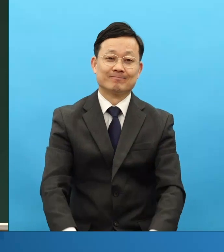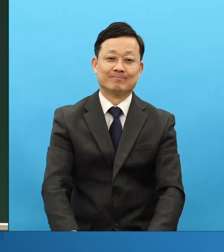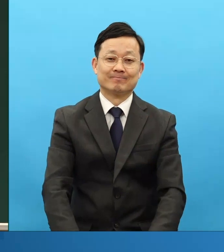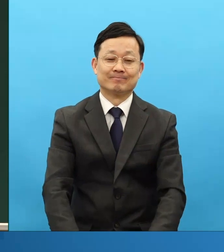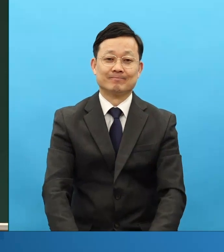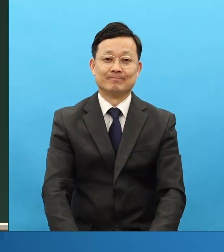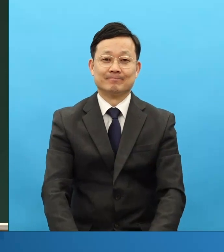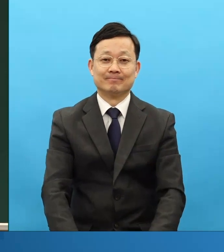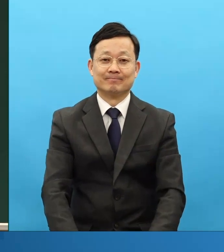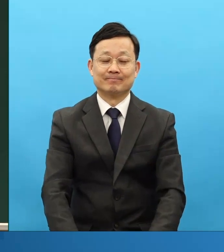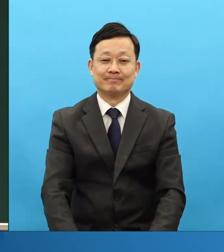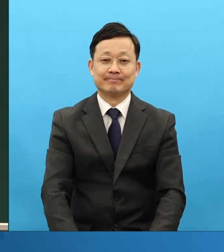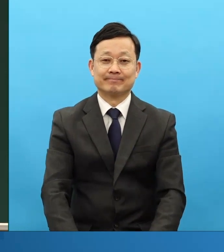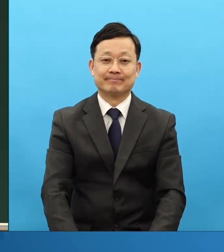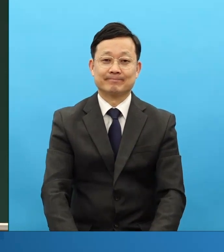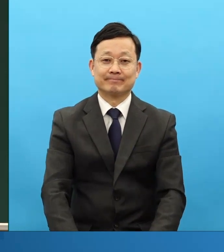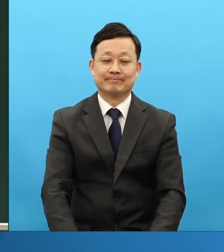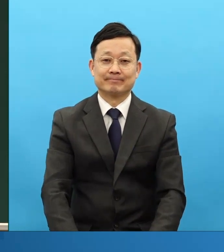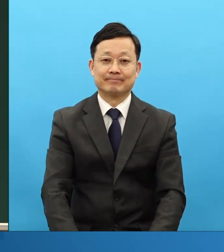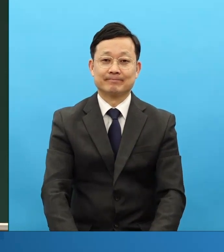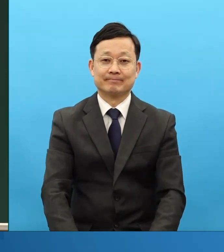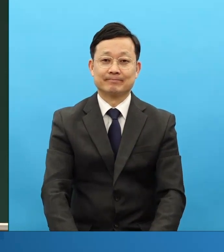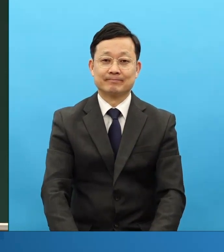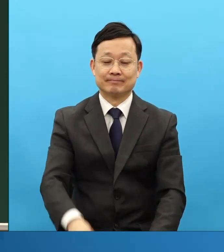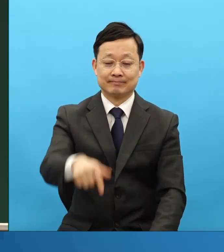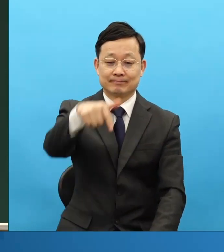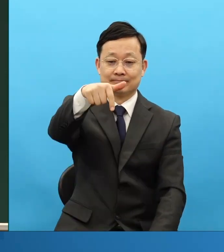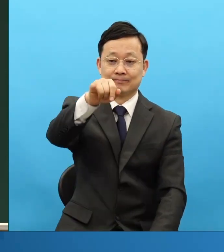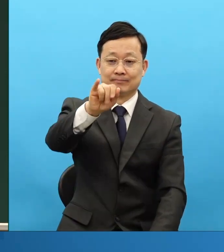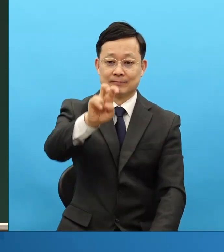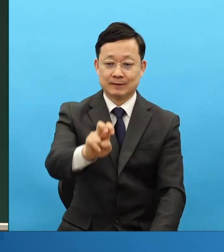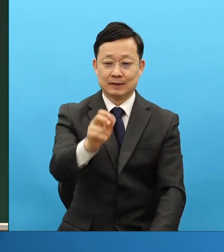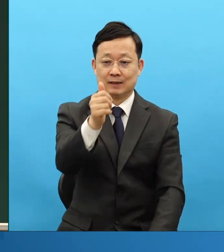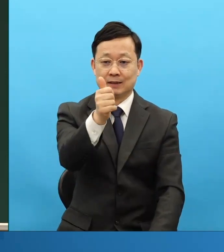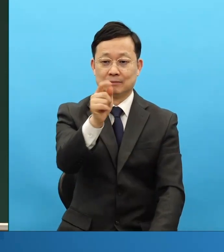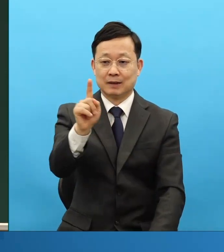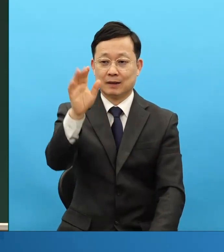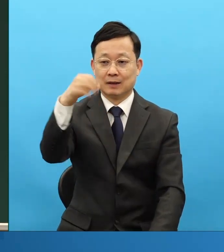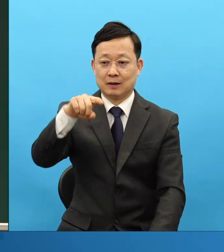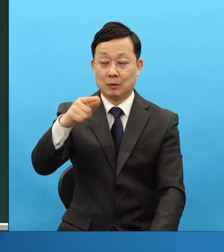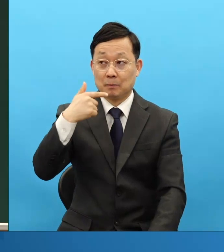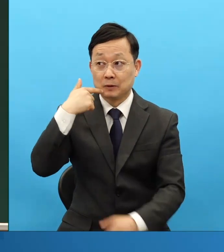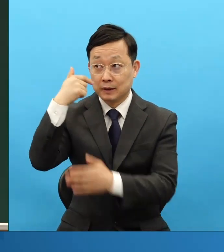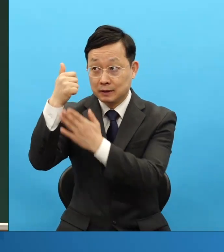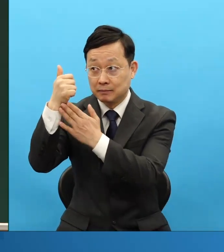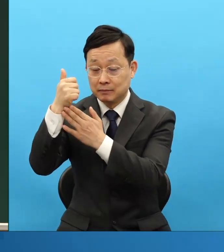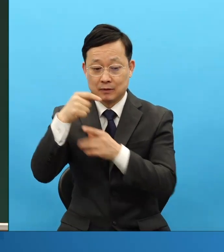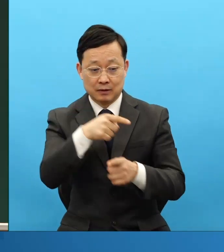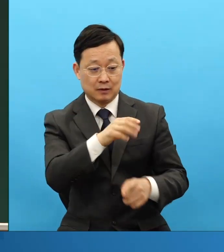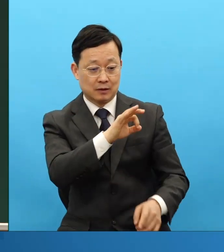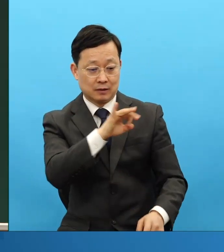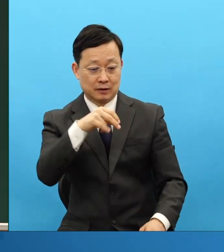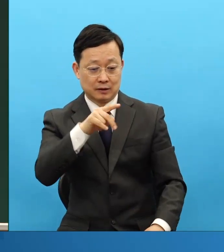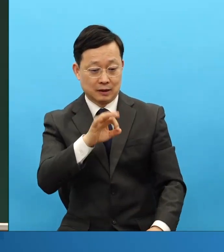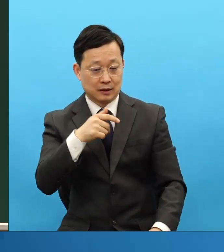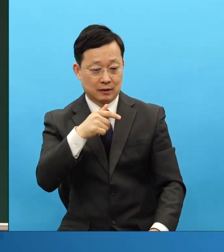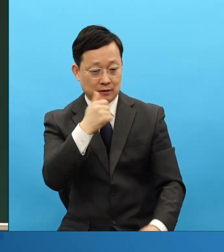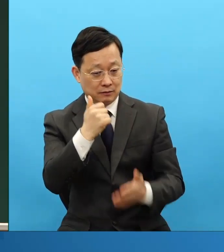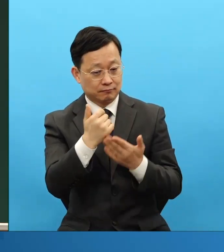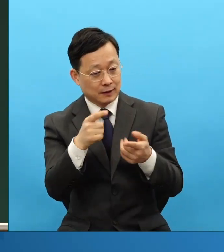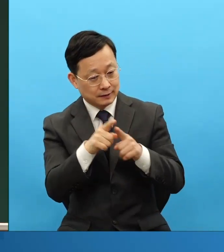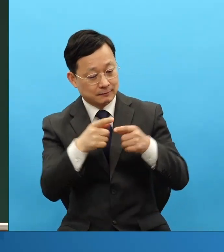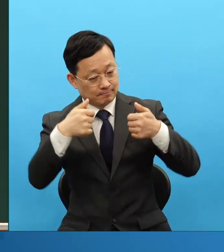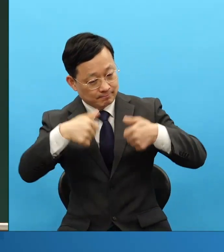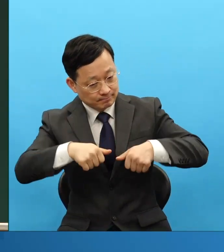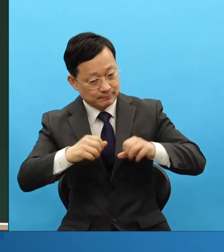또 우리 김하오 목사님이 이상길 장모님 인사를 시켜서 같이 잠시